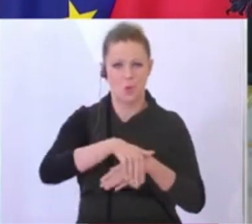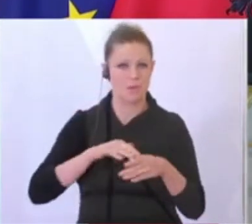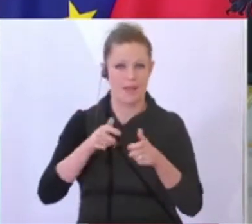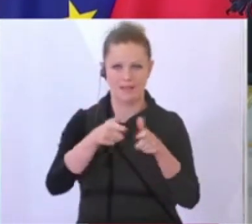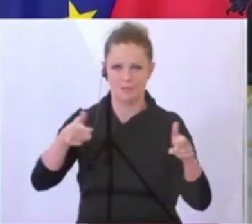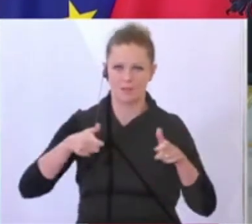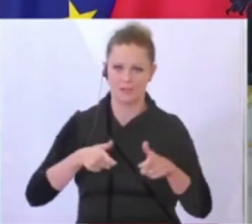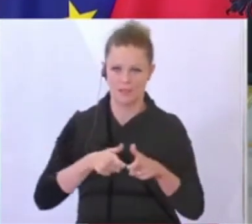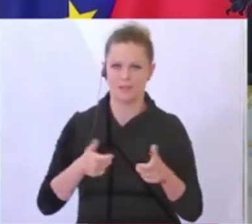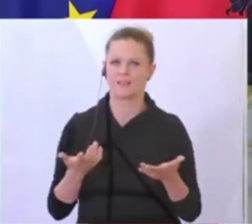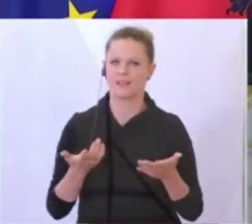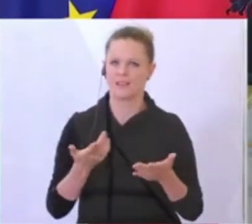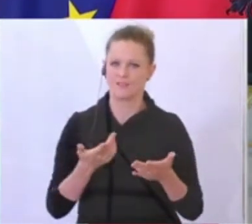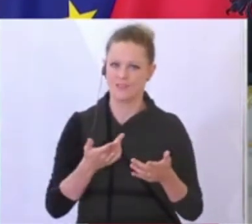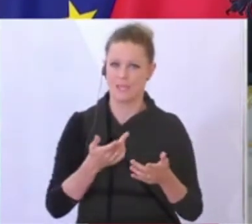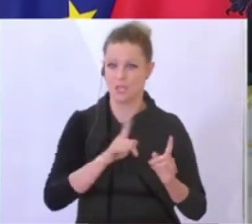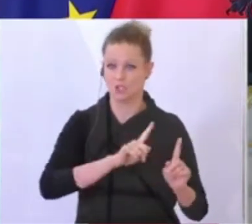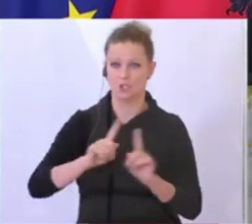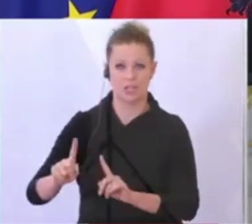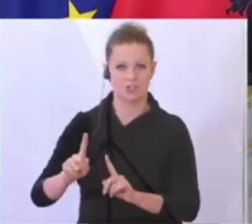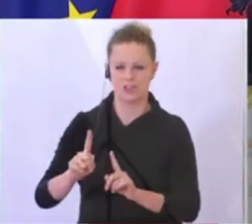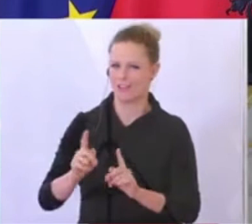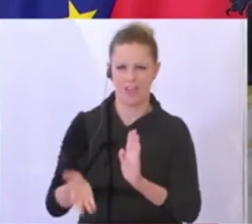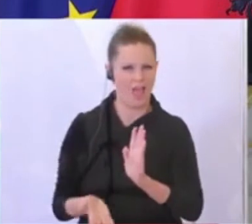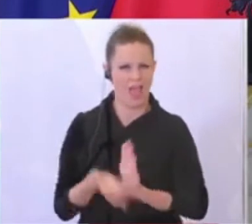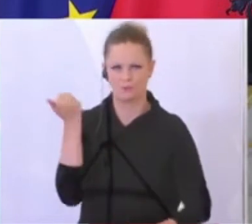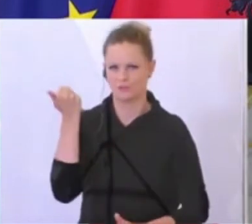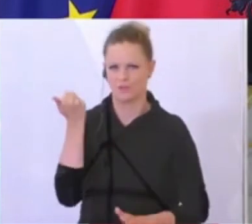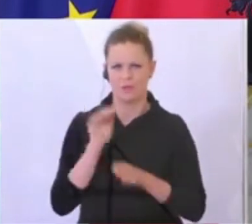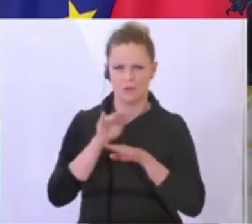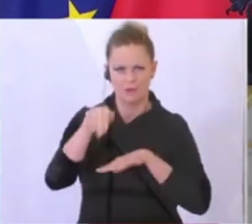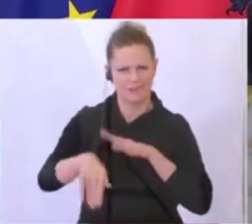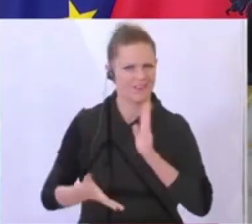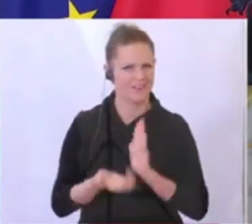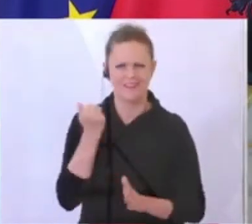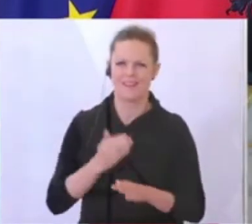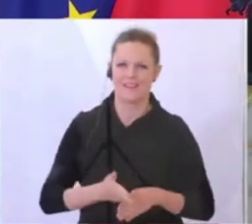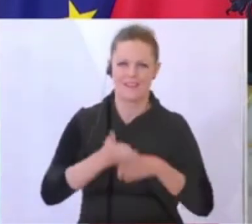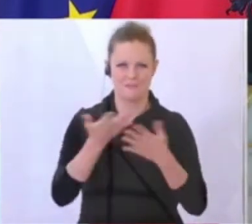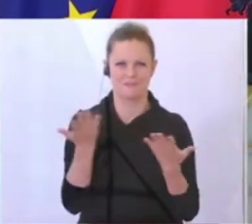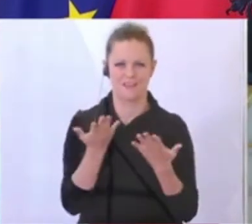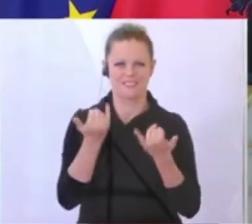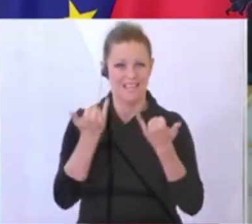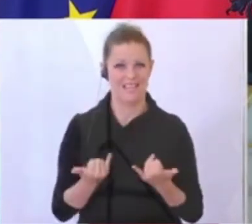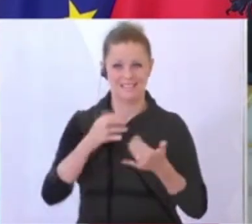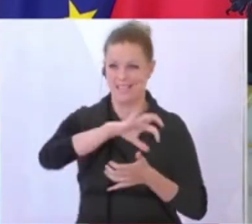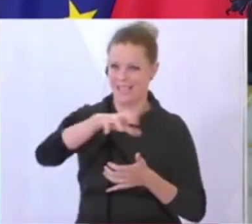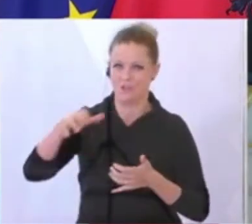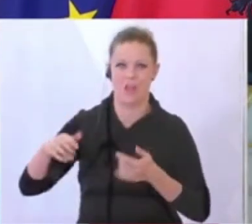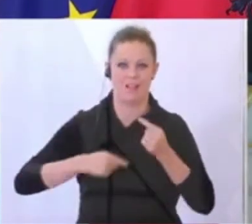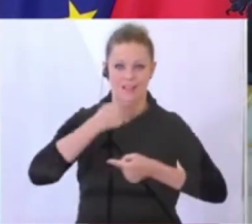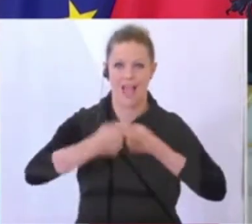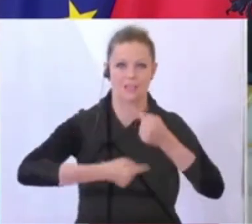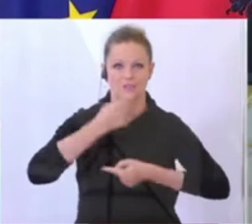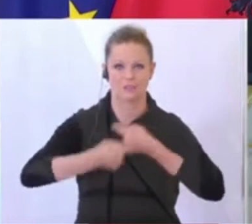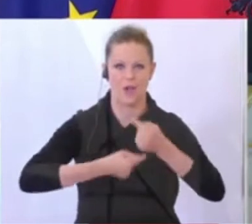ganz starkes Immunmittel gegen Stillstand oder gar gegen einen Abschwung, sondern hilft mit, dass wir die unmittelbaren regionalen Wirtschaftskreisläufe